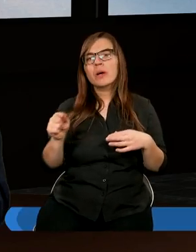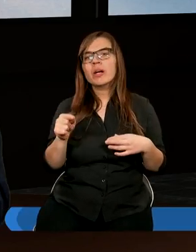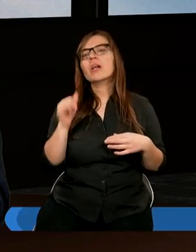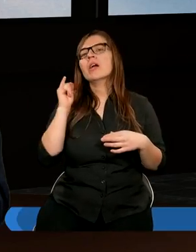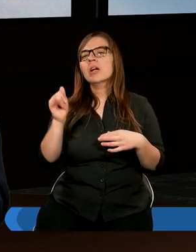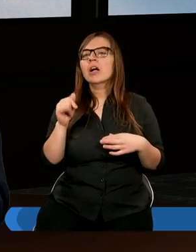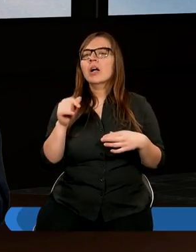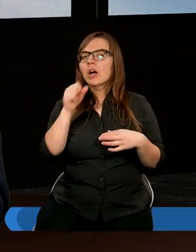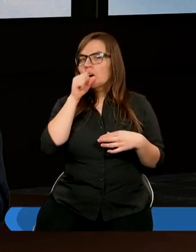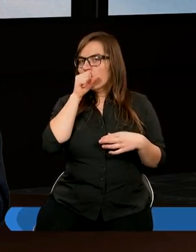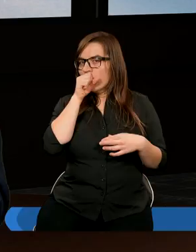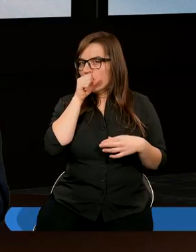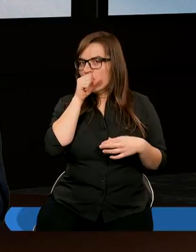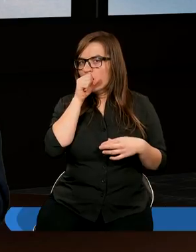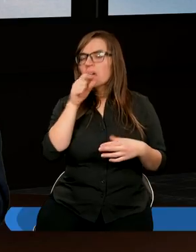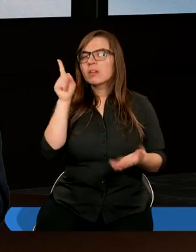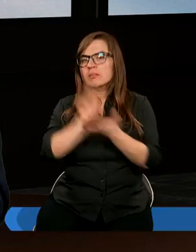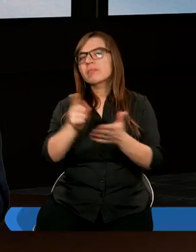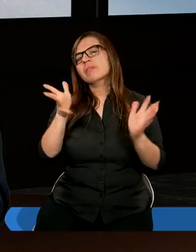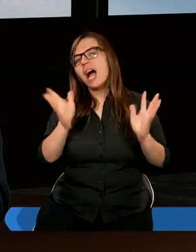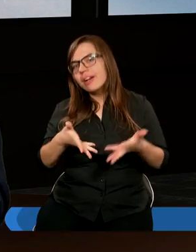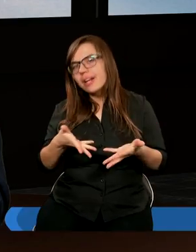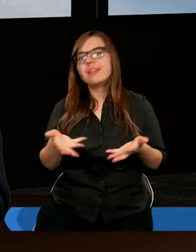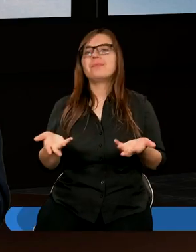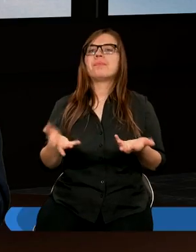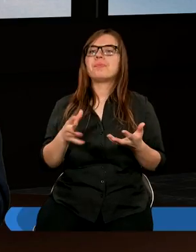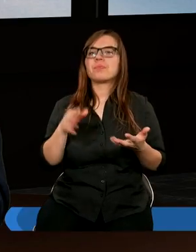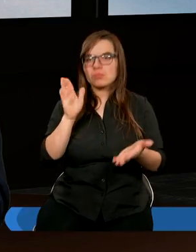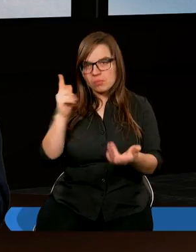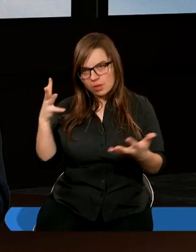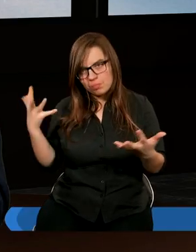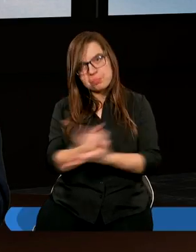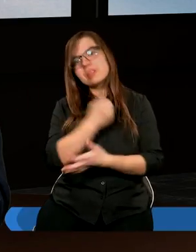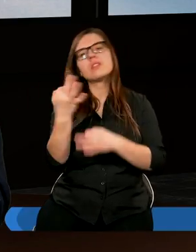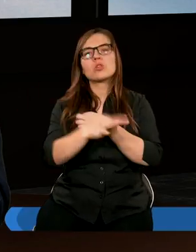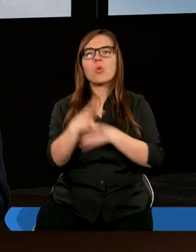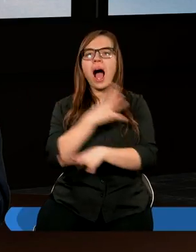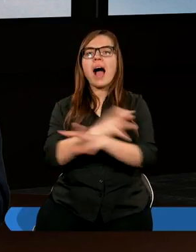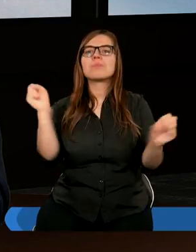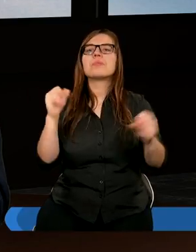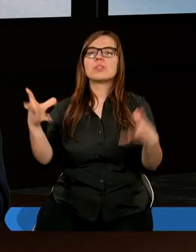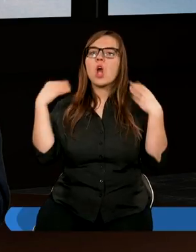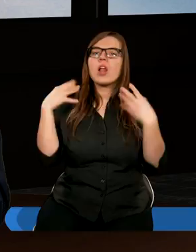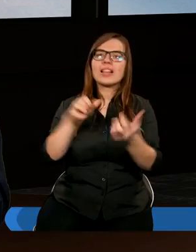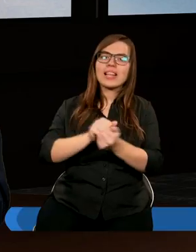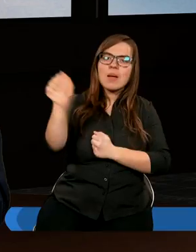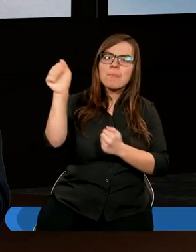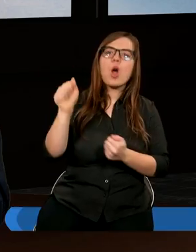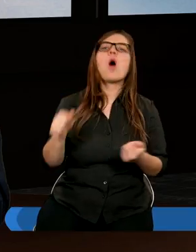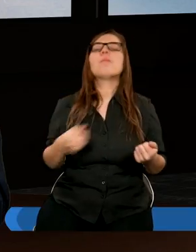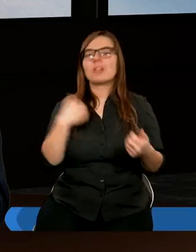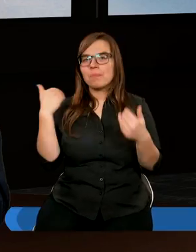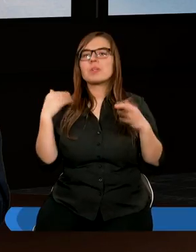wszystkim, aby zdać egzamin, skończyć studia i otrzymać dyplom, aby być